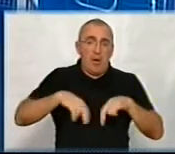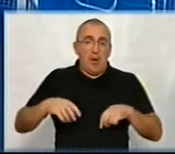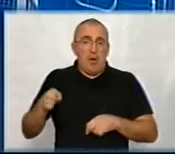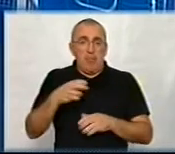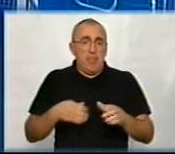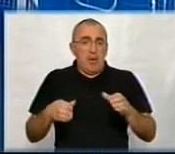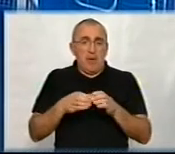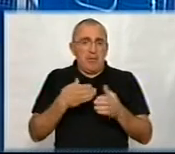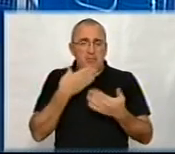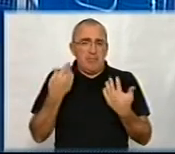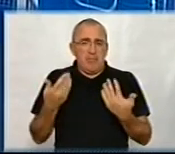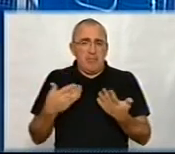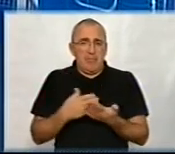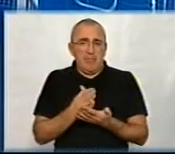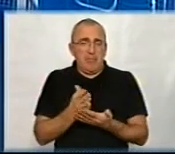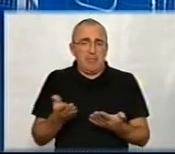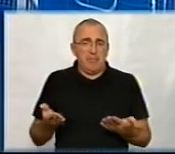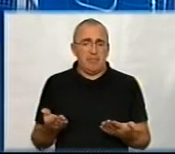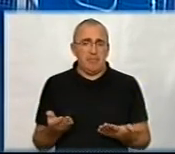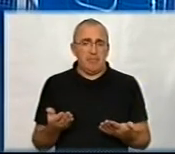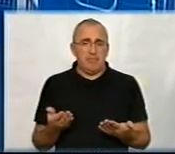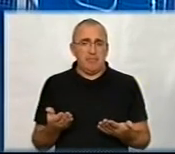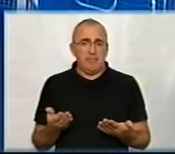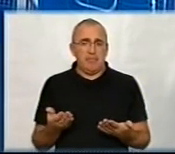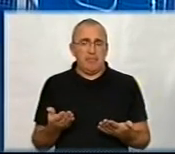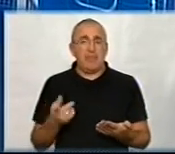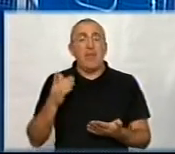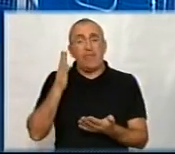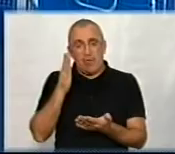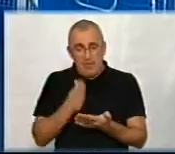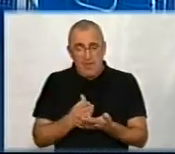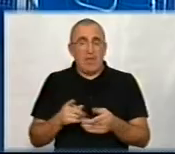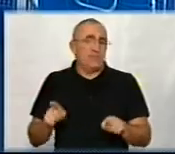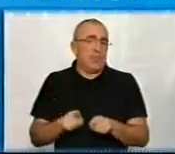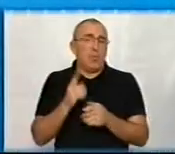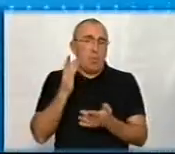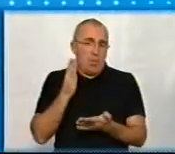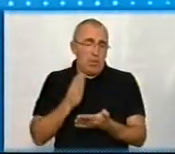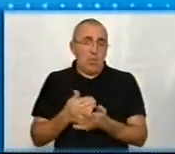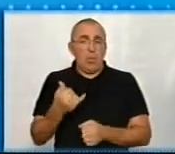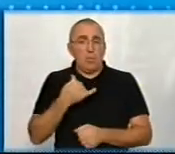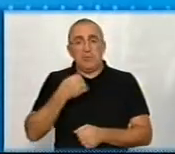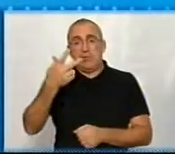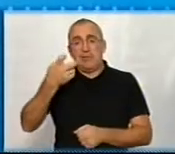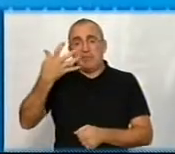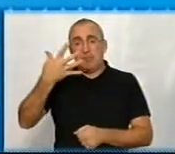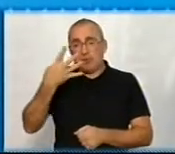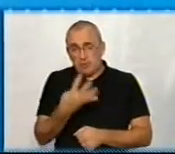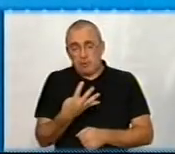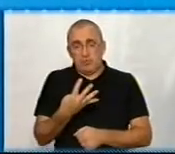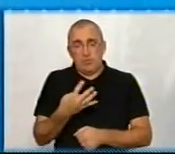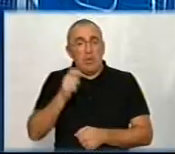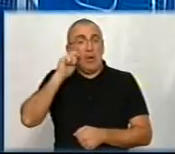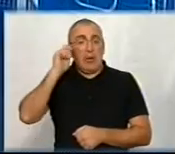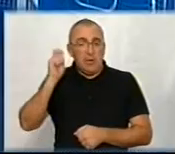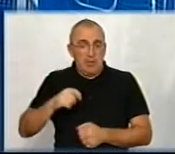взагалі не приймають участь в партійному процесі. Ні, вони є, вони все одно є. Ну, а у нас 354 там партії. Ні, в